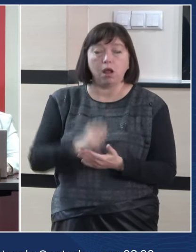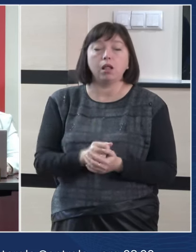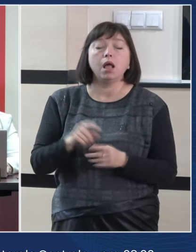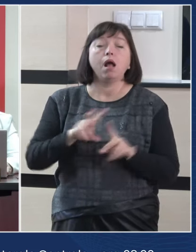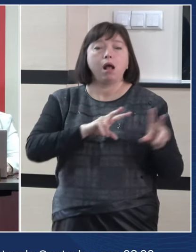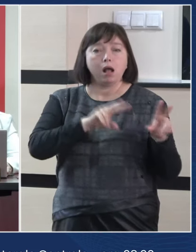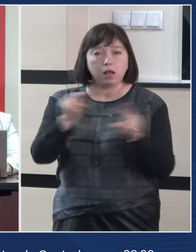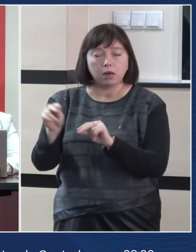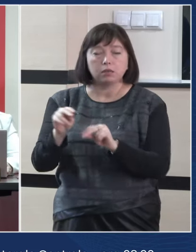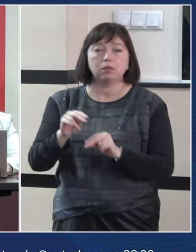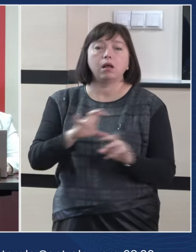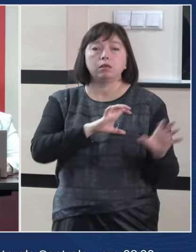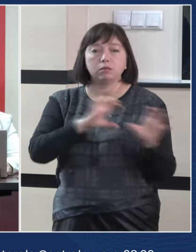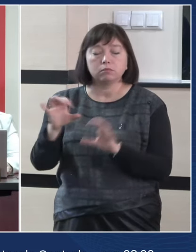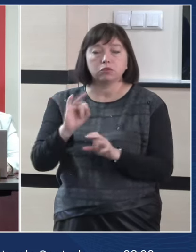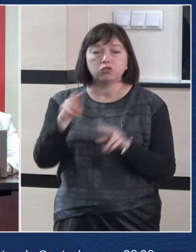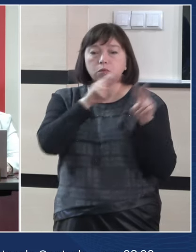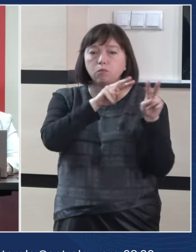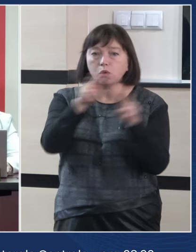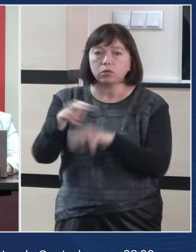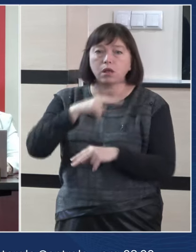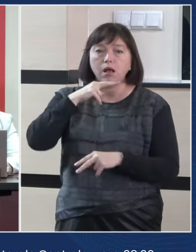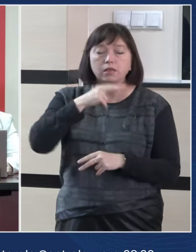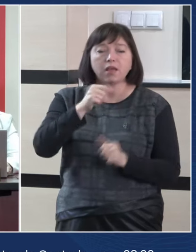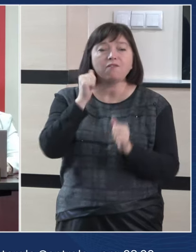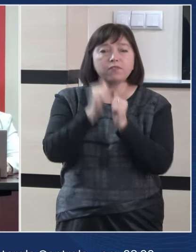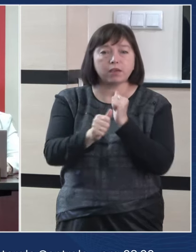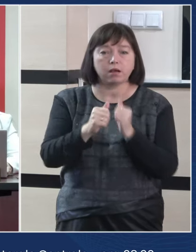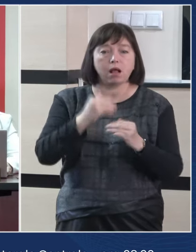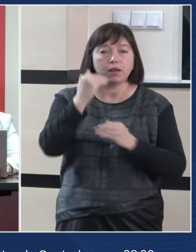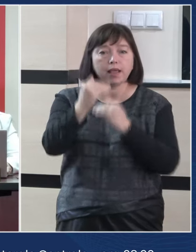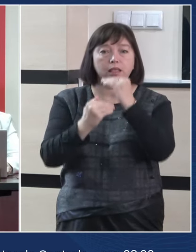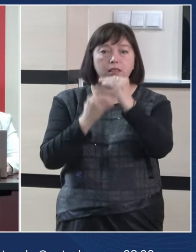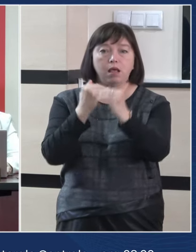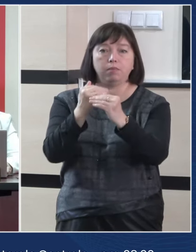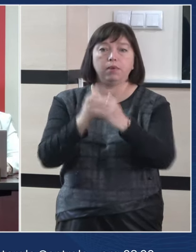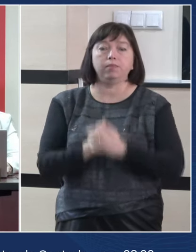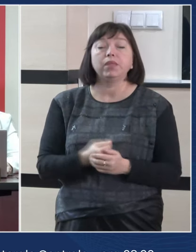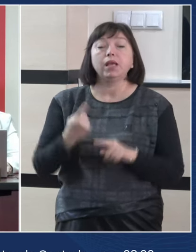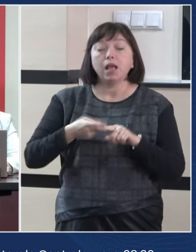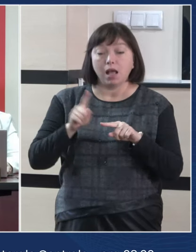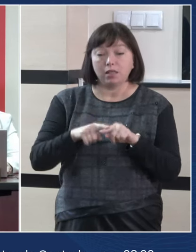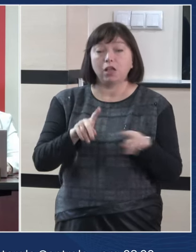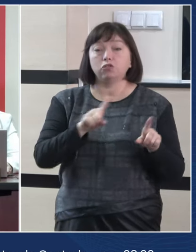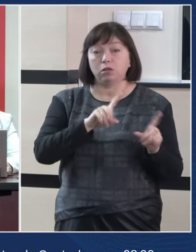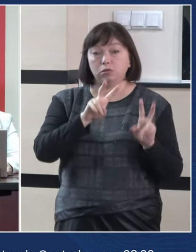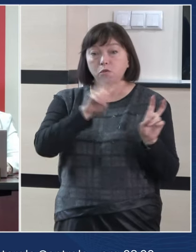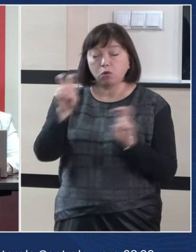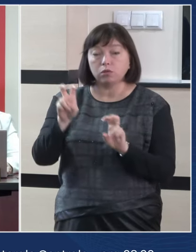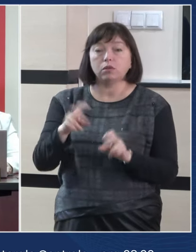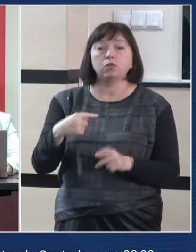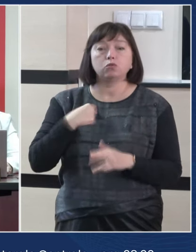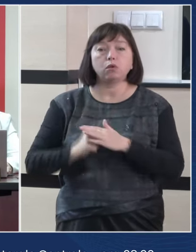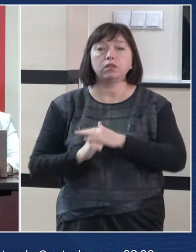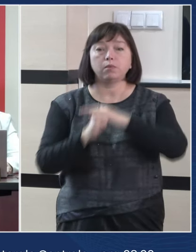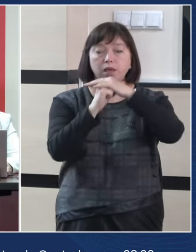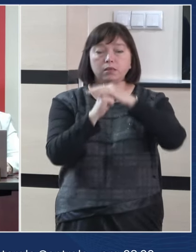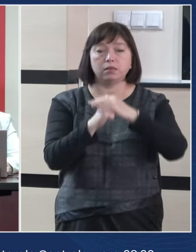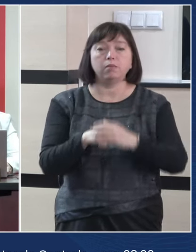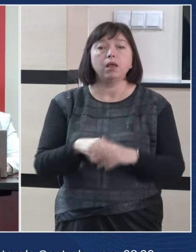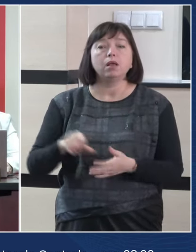garantată și prin monitorizarea atentă a fiecării etate. În acest context ne bazăm pe